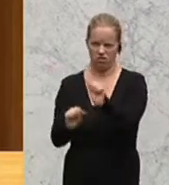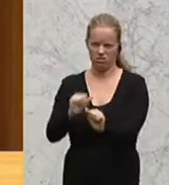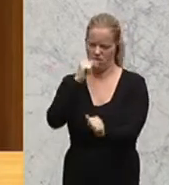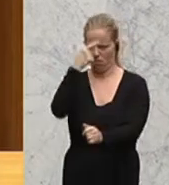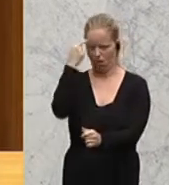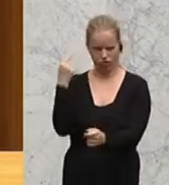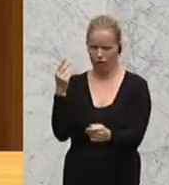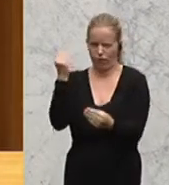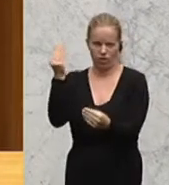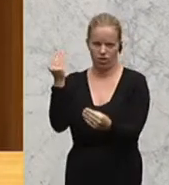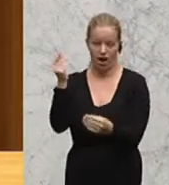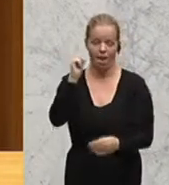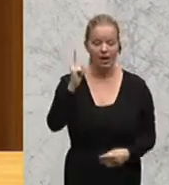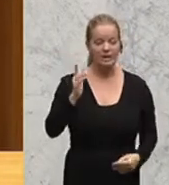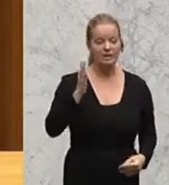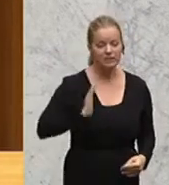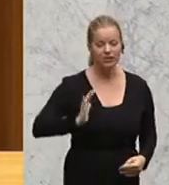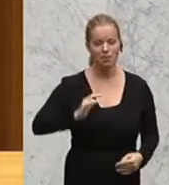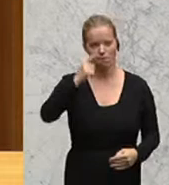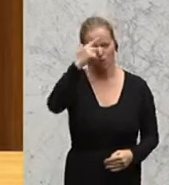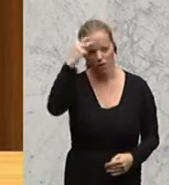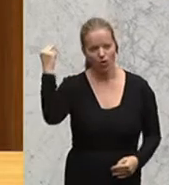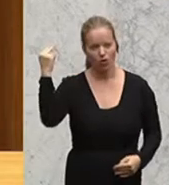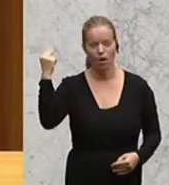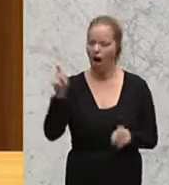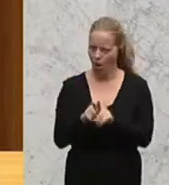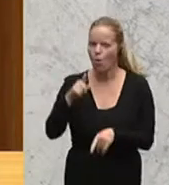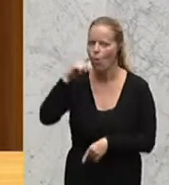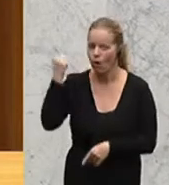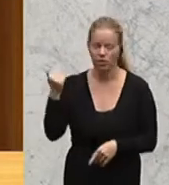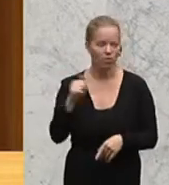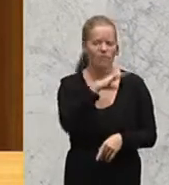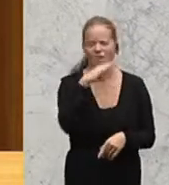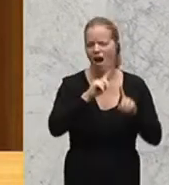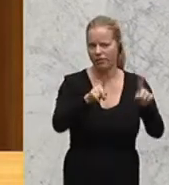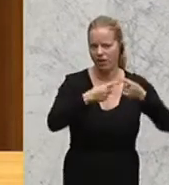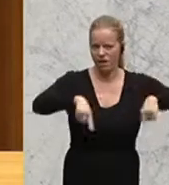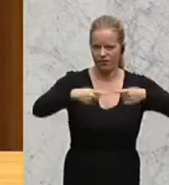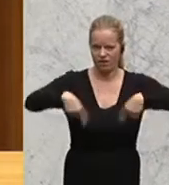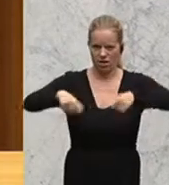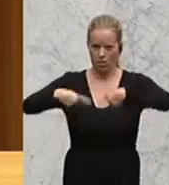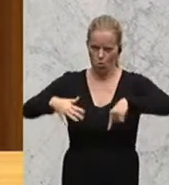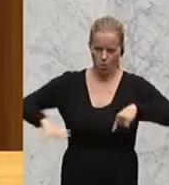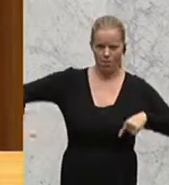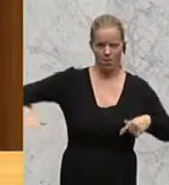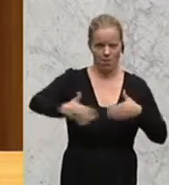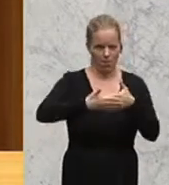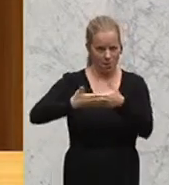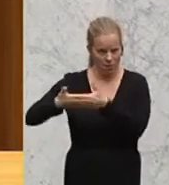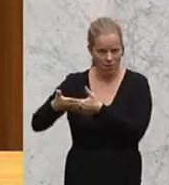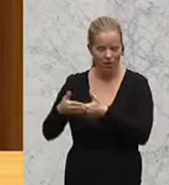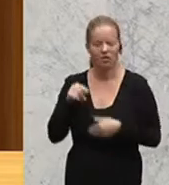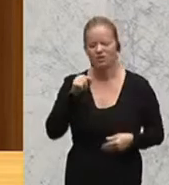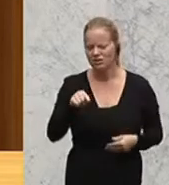oftmals die Bevölkerung, die Zivilbevölkerung selbst, auch in Ungarn, aber auch in vielen anderen Ländern, selbst in der Umgebung, die